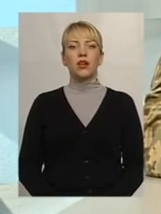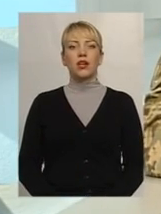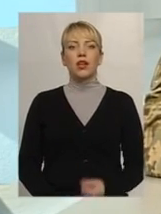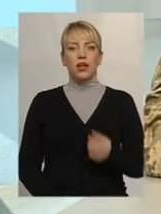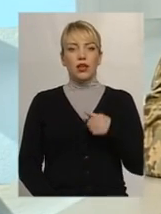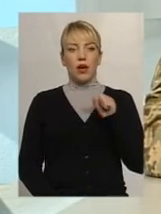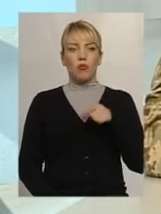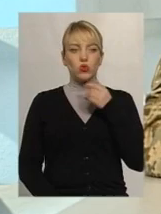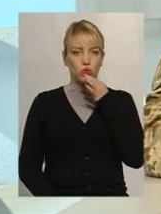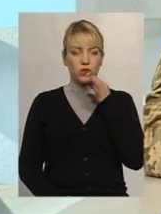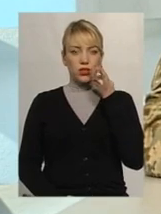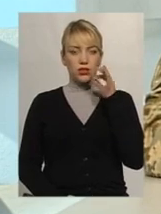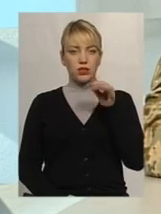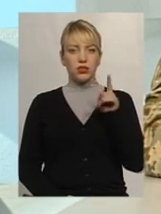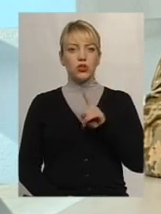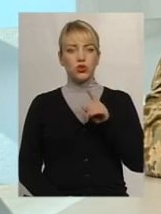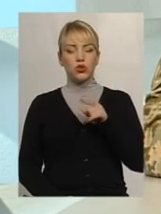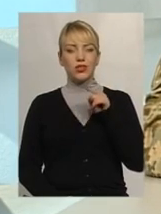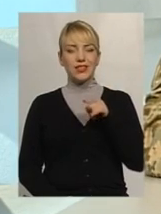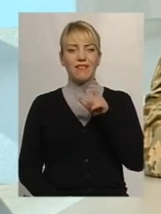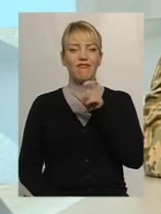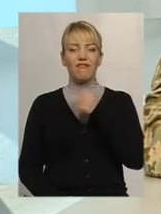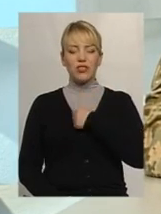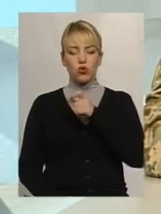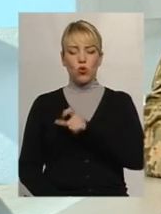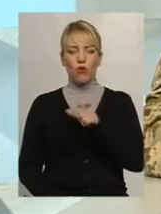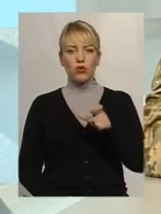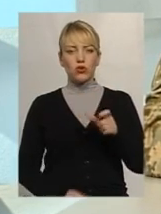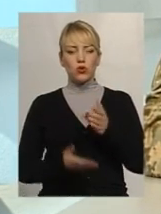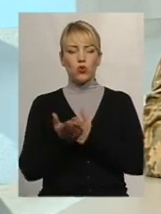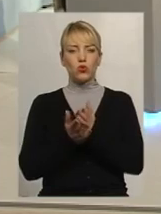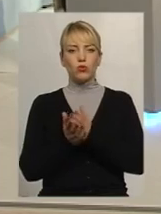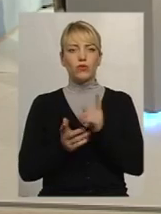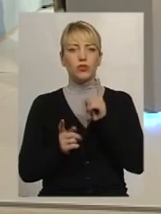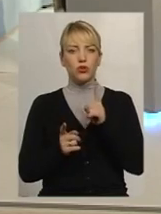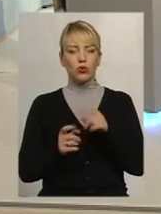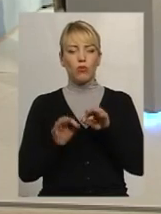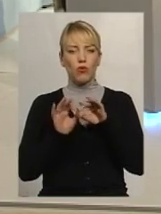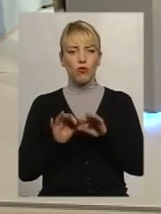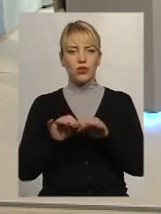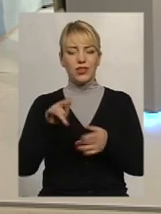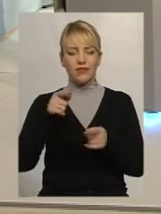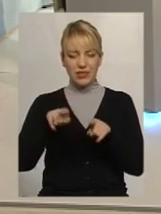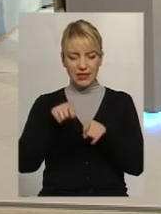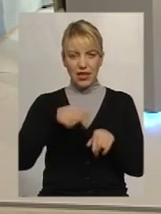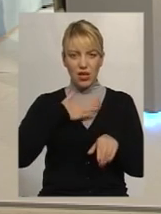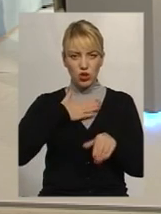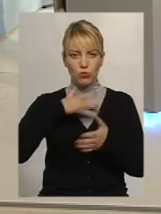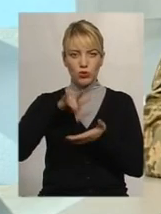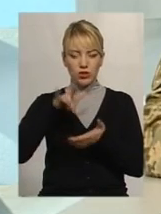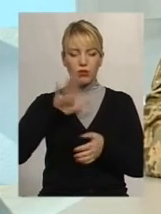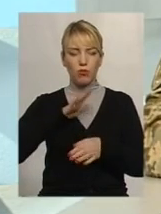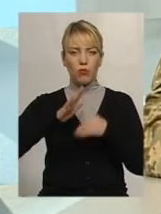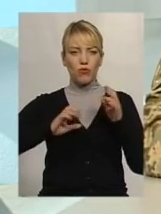я можу сказати, що ті військовослужбовці, які пройшли підготовку саме в центрі розмінування, вони були професійно навчені